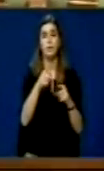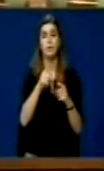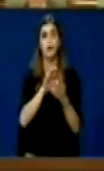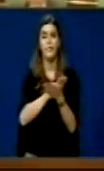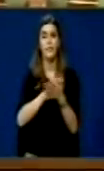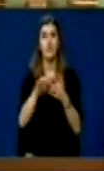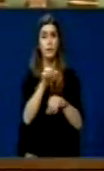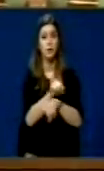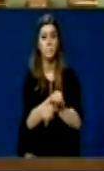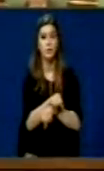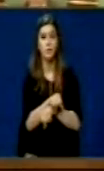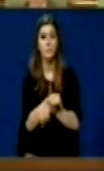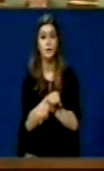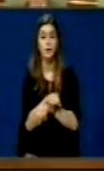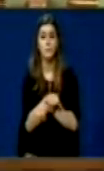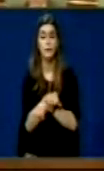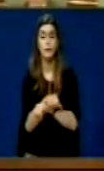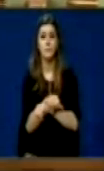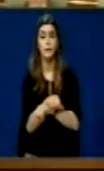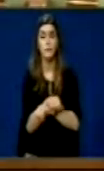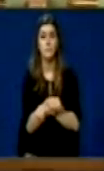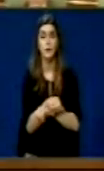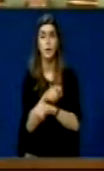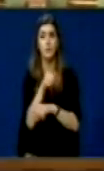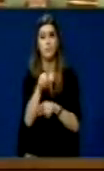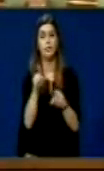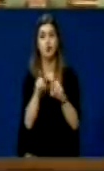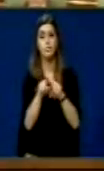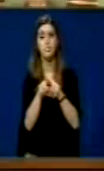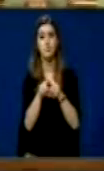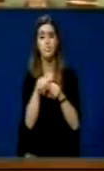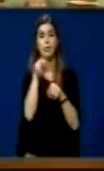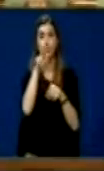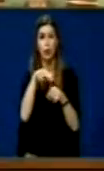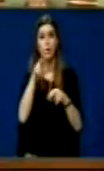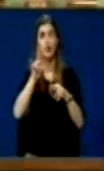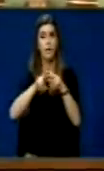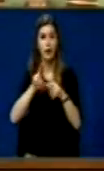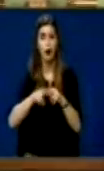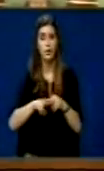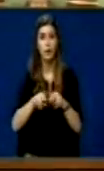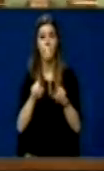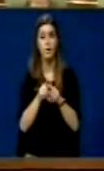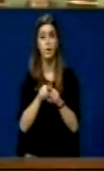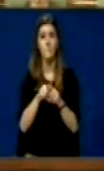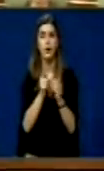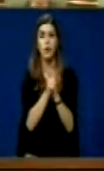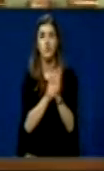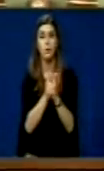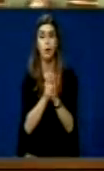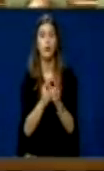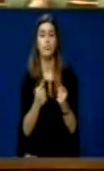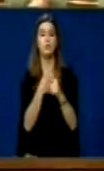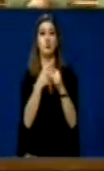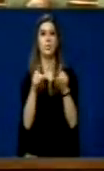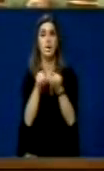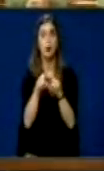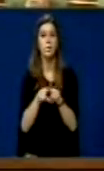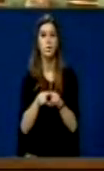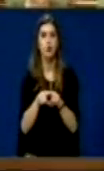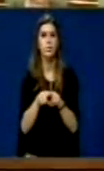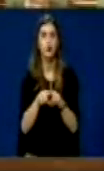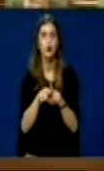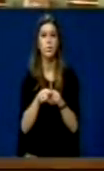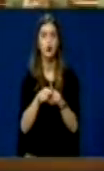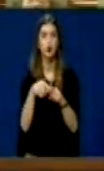në rast të kohëse, si që quajtë, pas